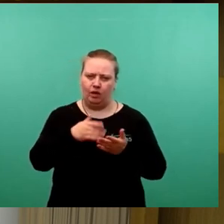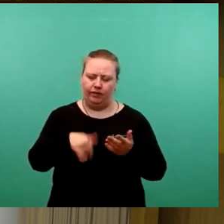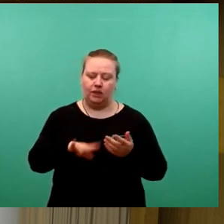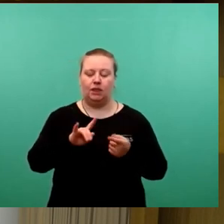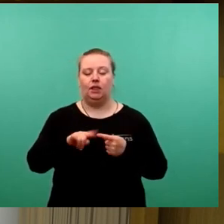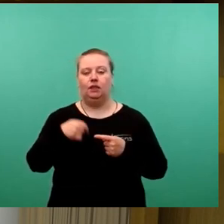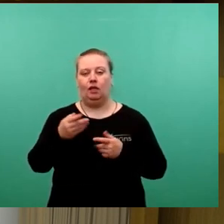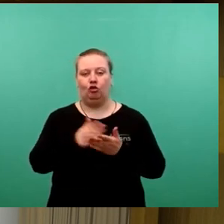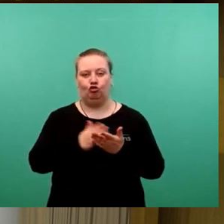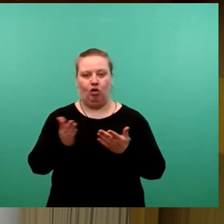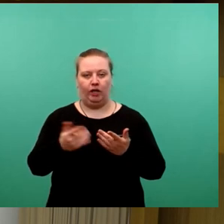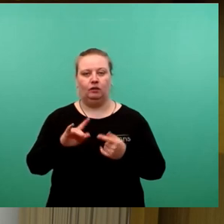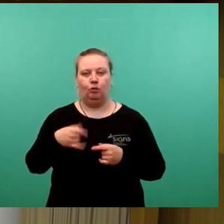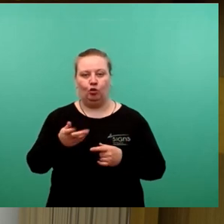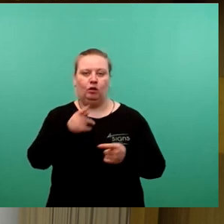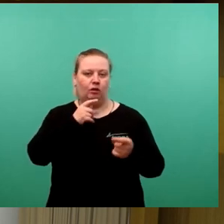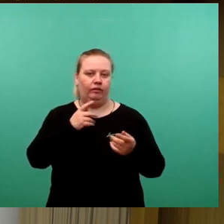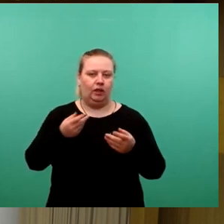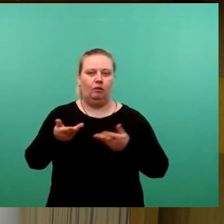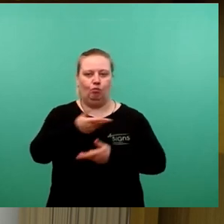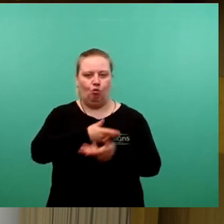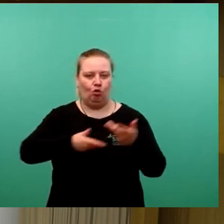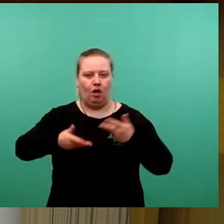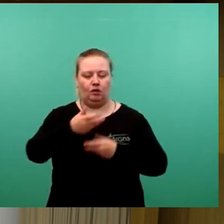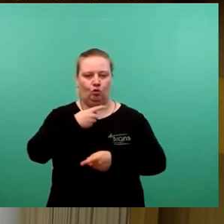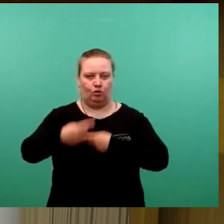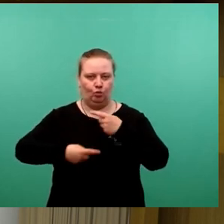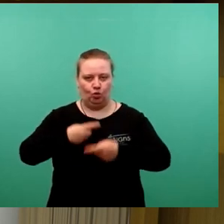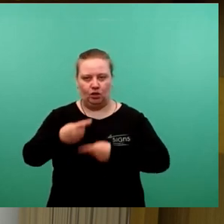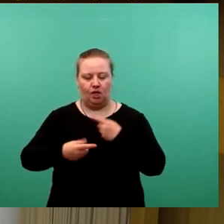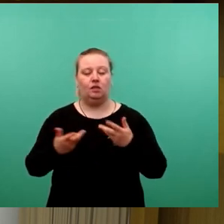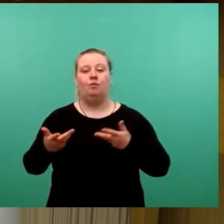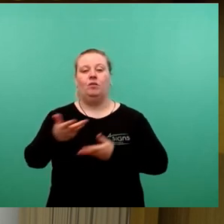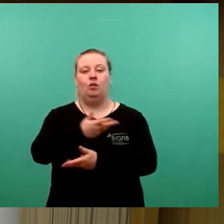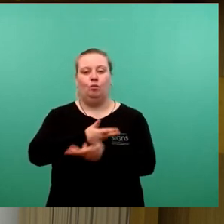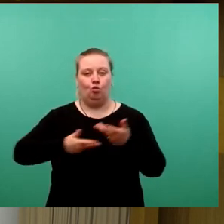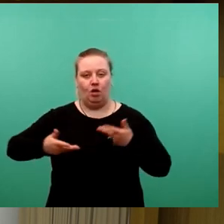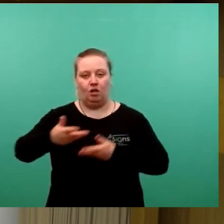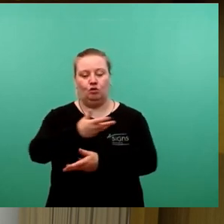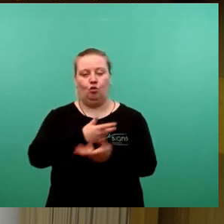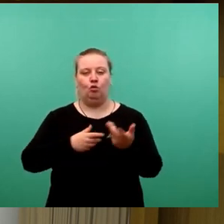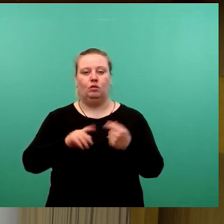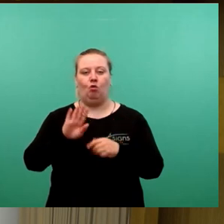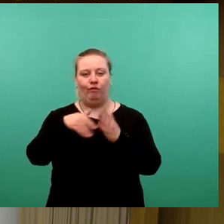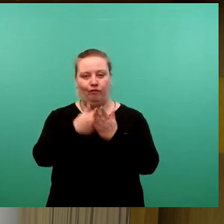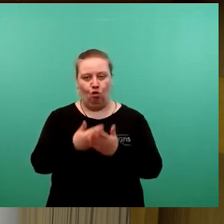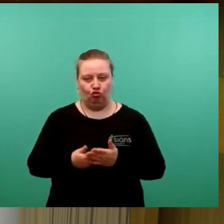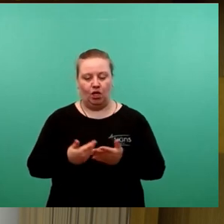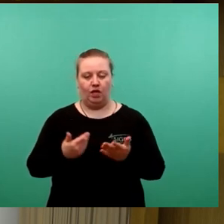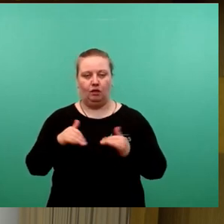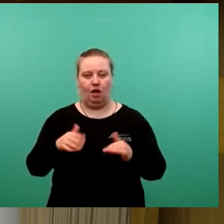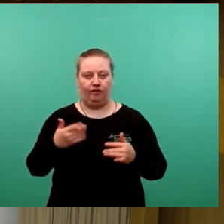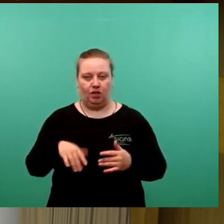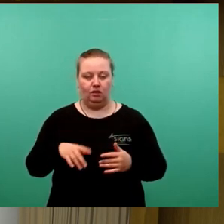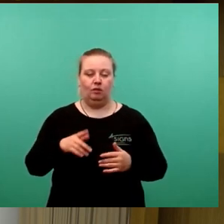miteinander in einen Moderationsprozess einzutreten. Die Moderatoren haben Vorschläge unterbreitet, sowohl